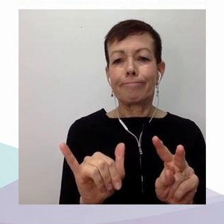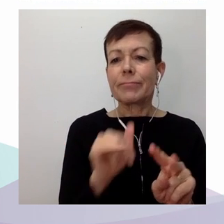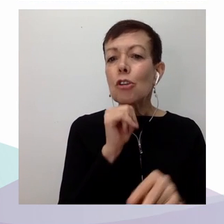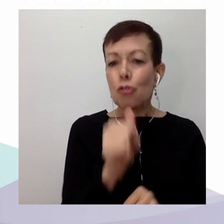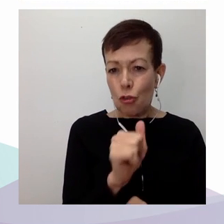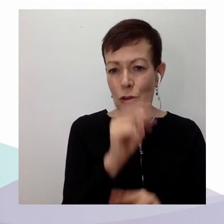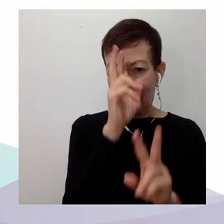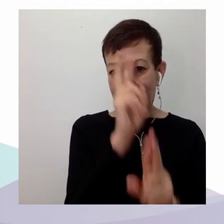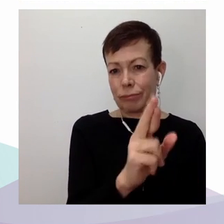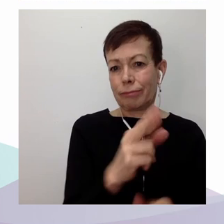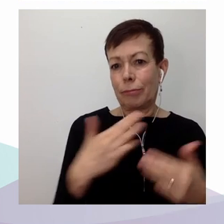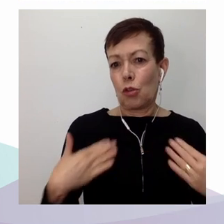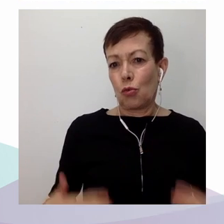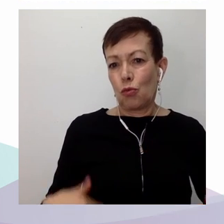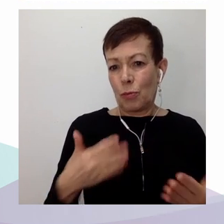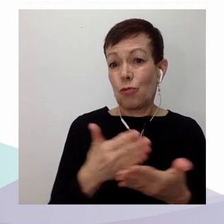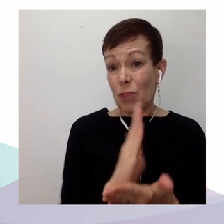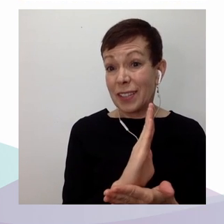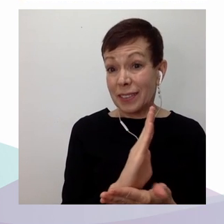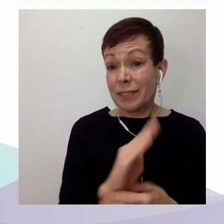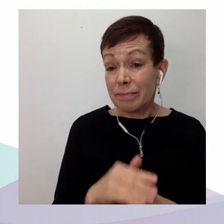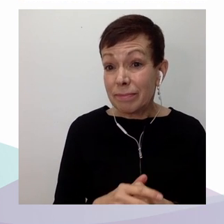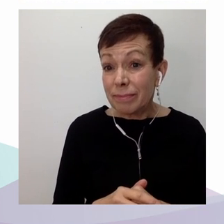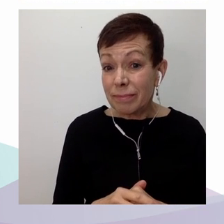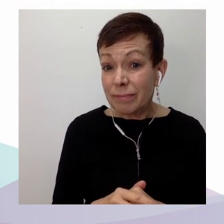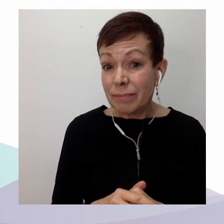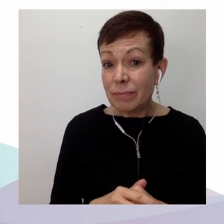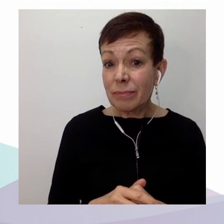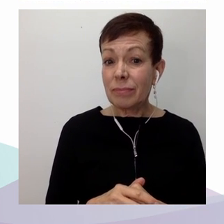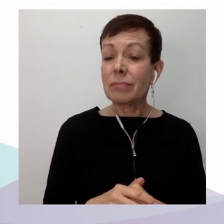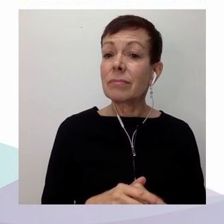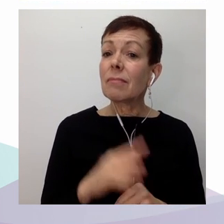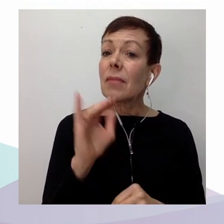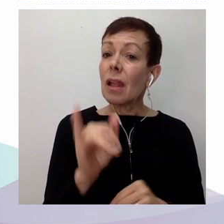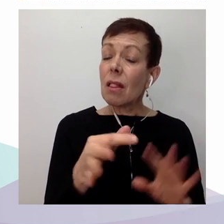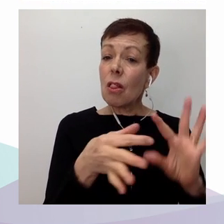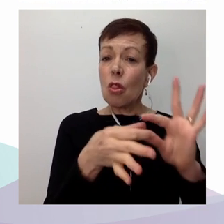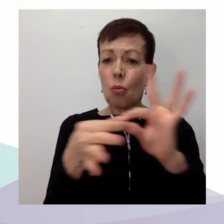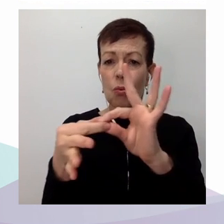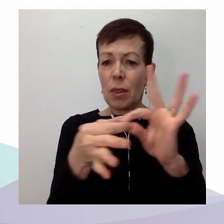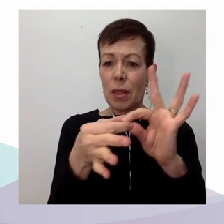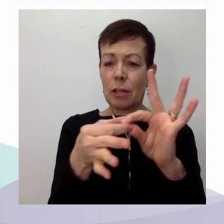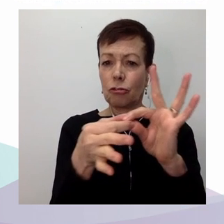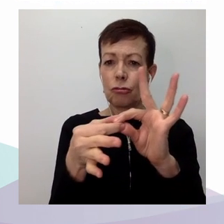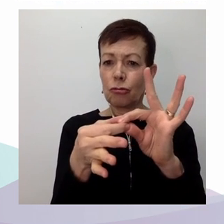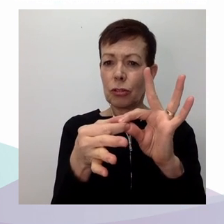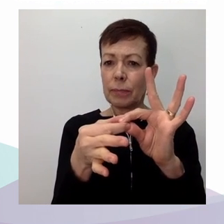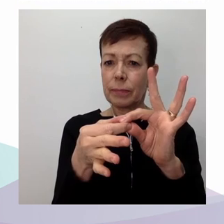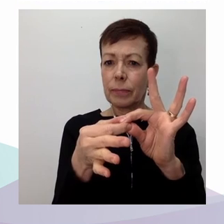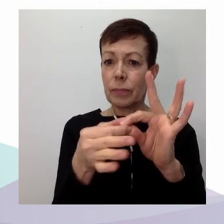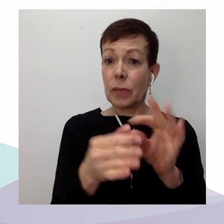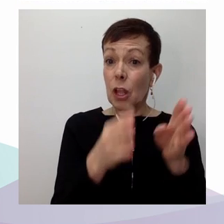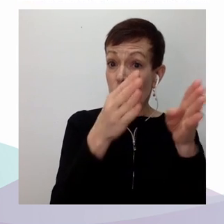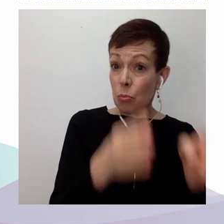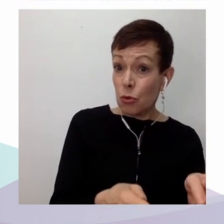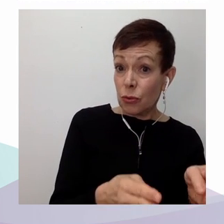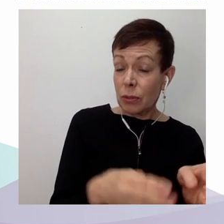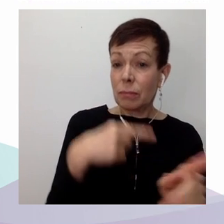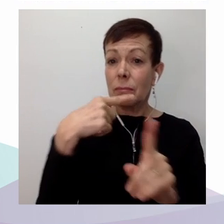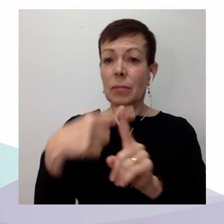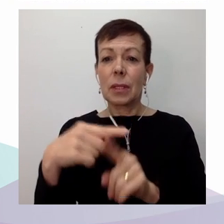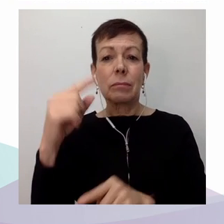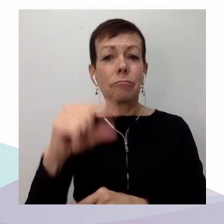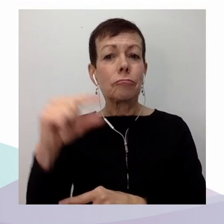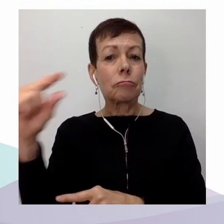en lumière un type de relation, la relation entre la personne et l'État qui est propre au droit public. Et c'est